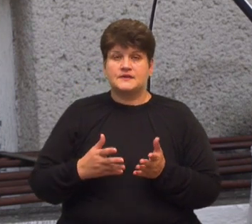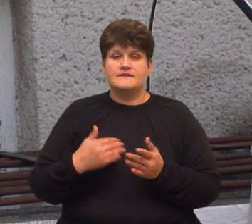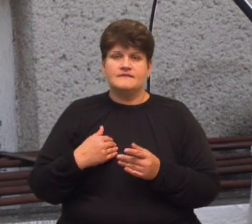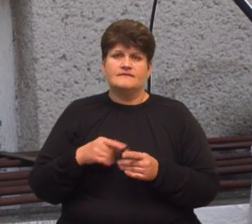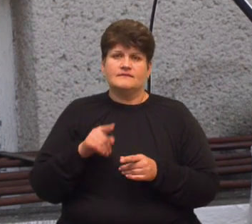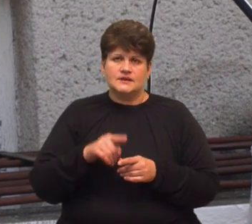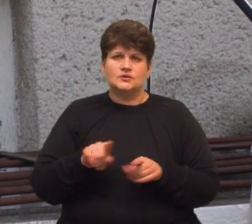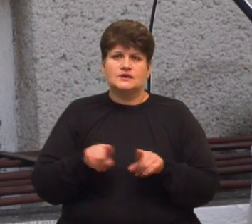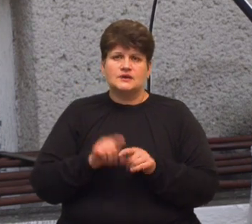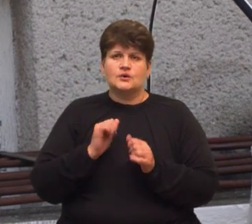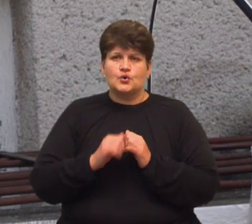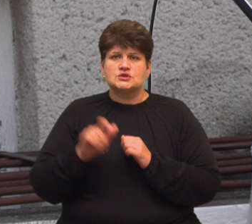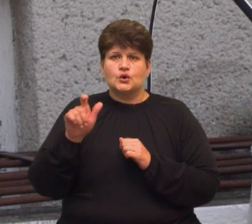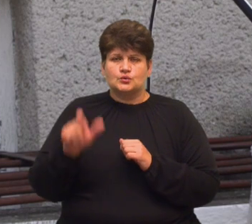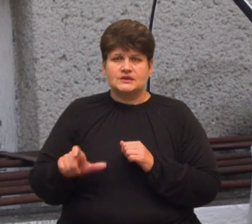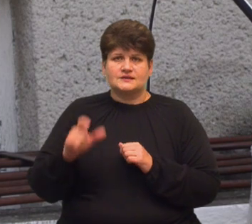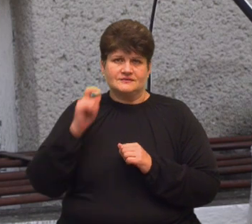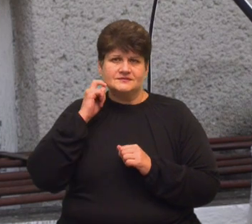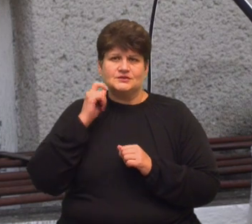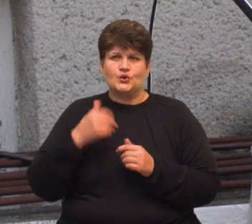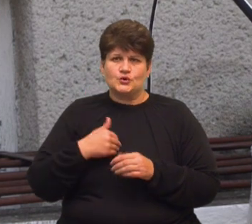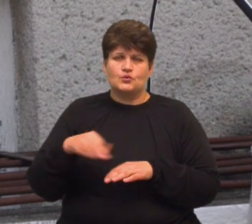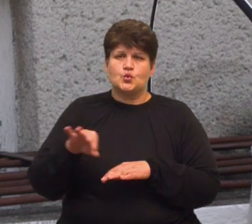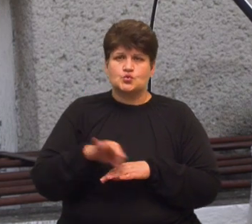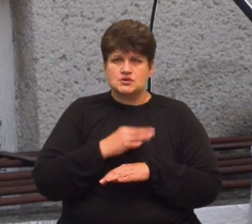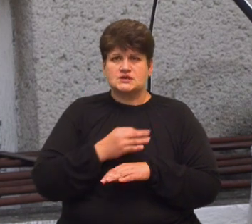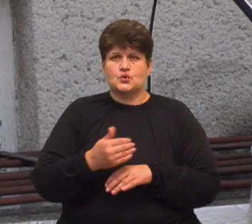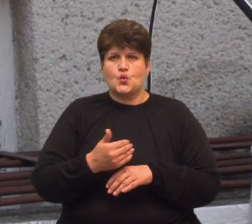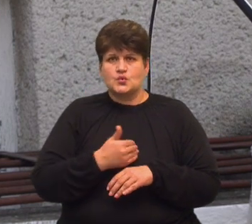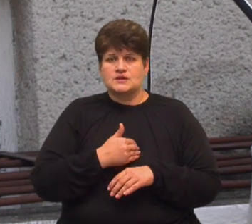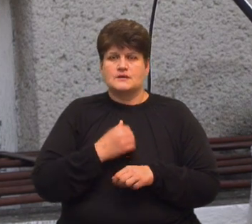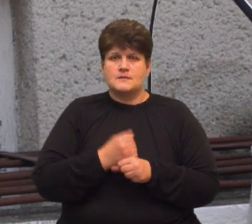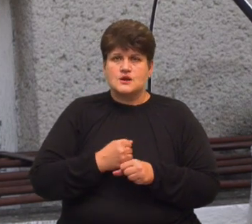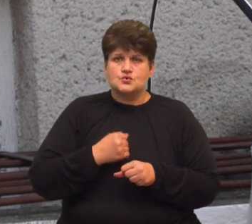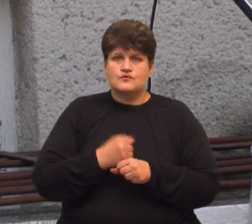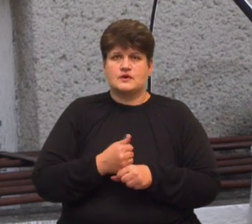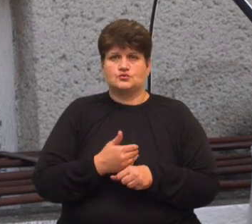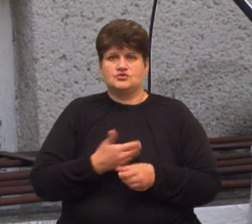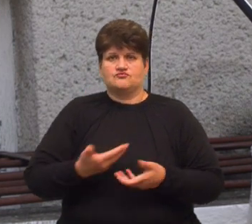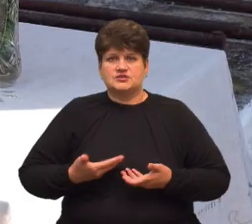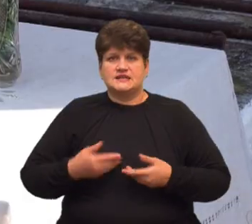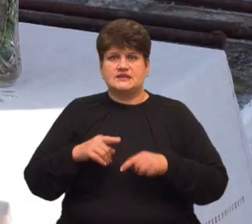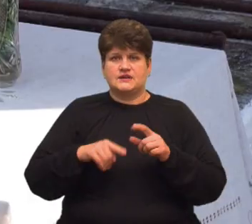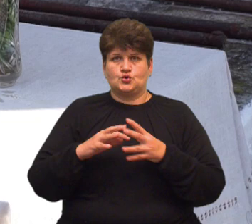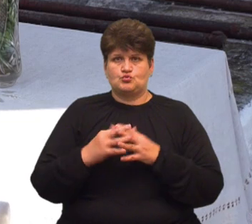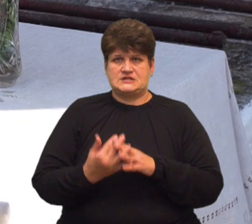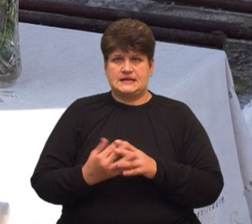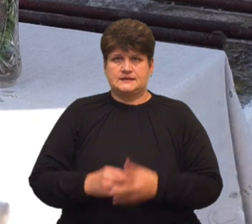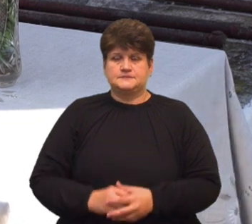людина в його віці, він хотів одружитися, хотів працювати, хотів жити в рідному селі».